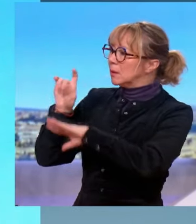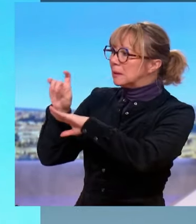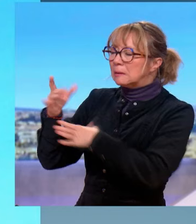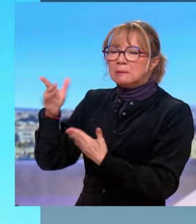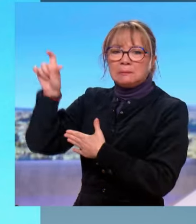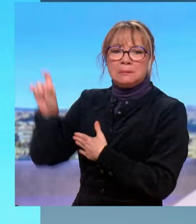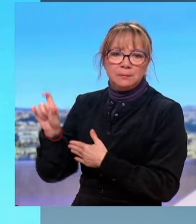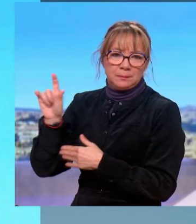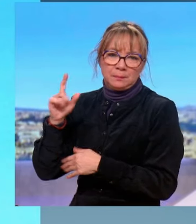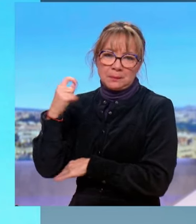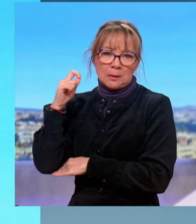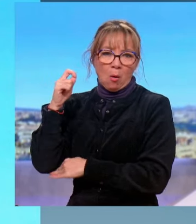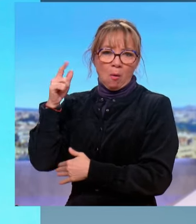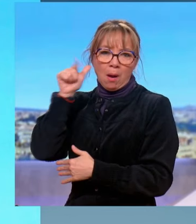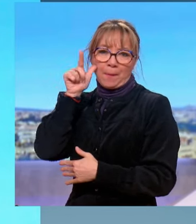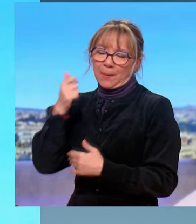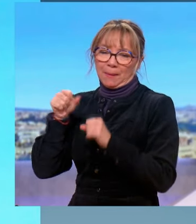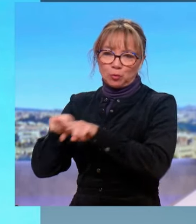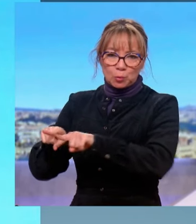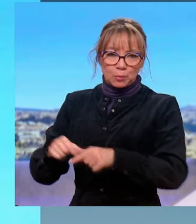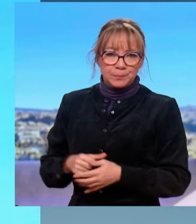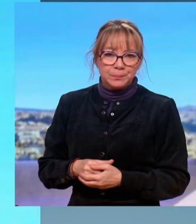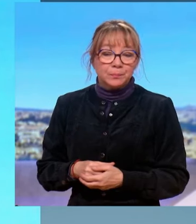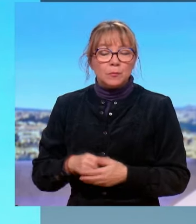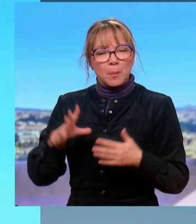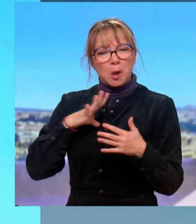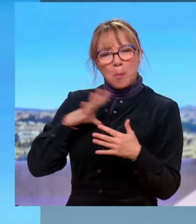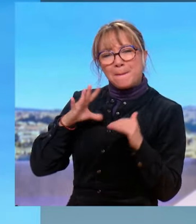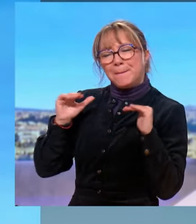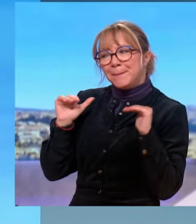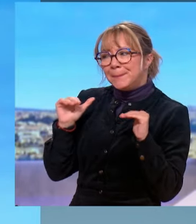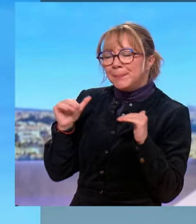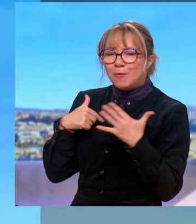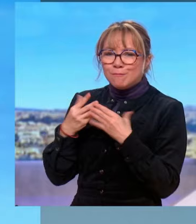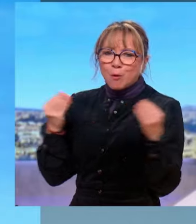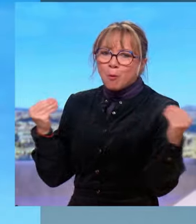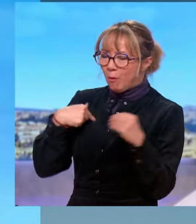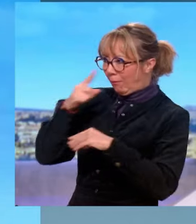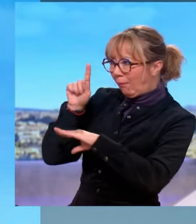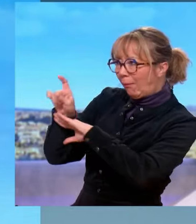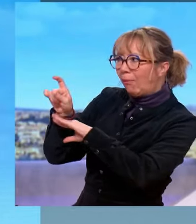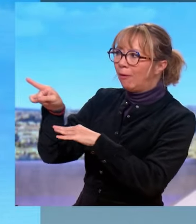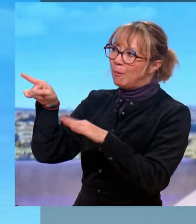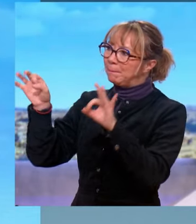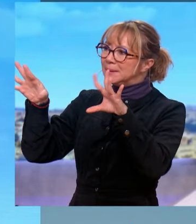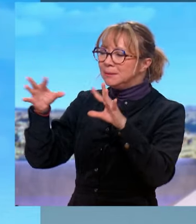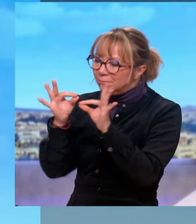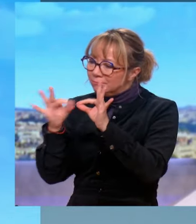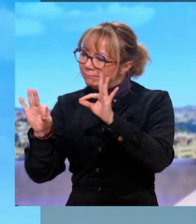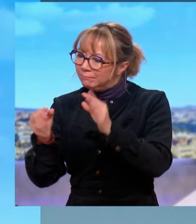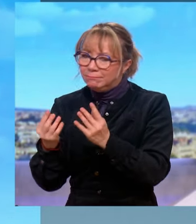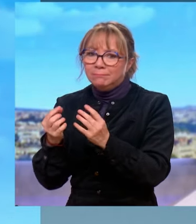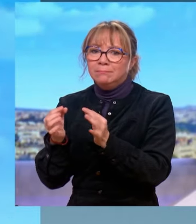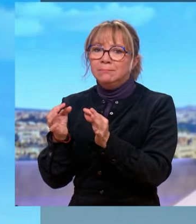est un rempart pour protéger la laïcité à la française. Certains lui ont quand même reproché de vouloir, par ce geste, ou l'acceptation de ce geste plus exactement,